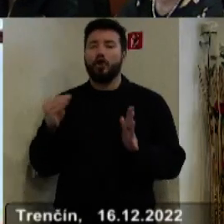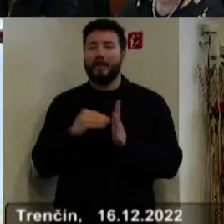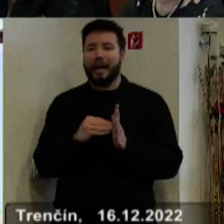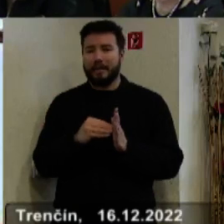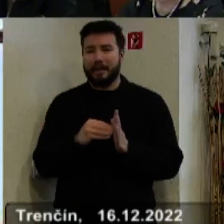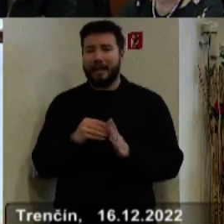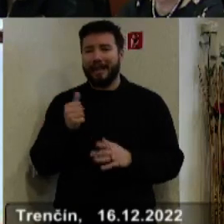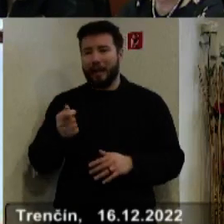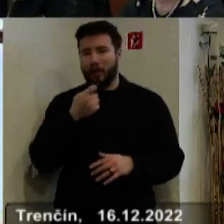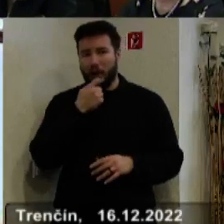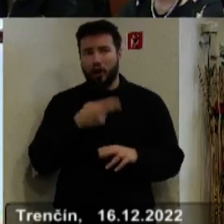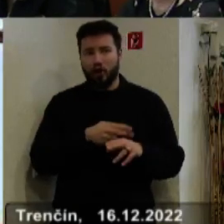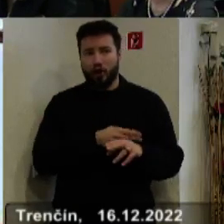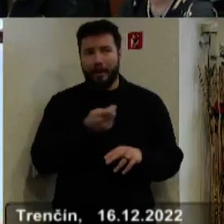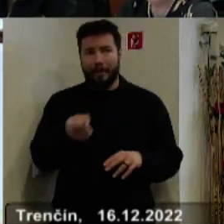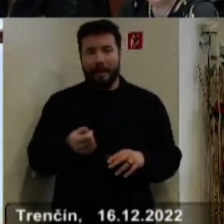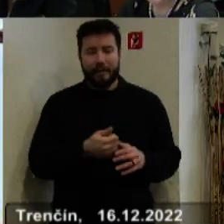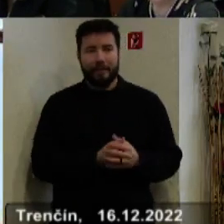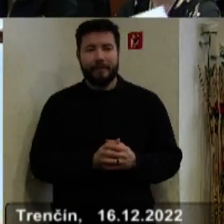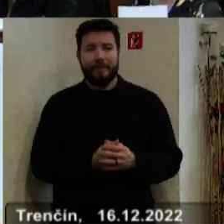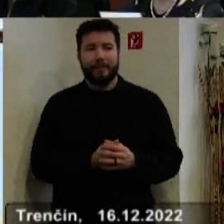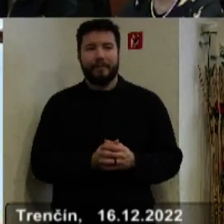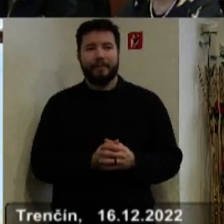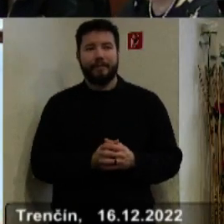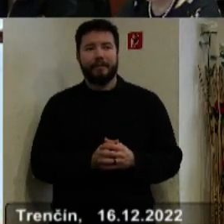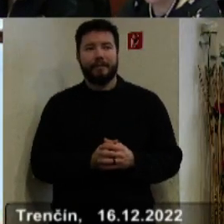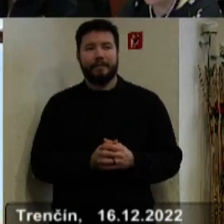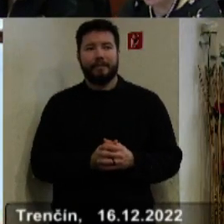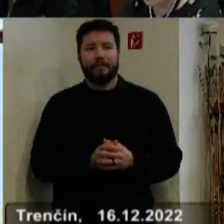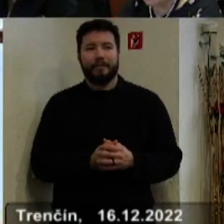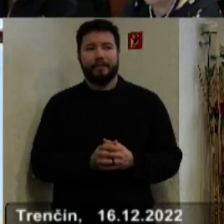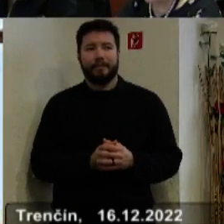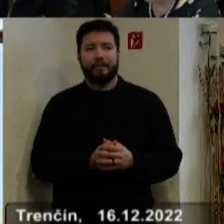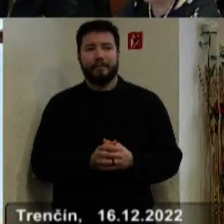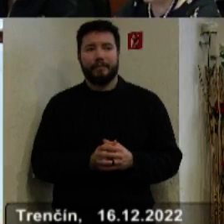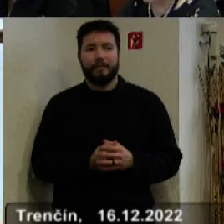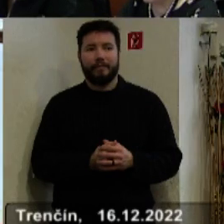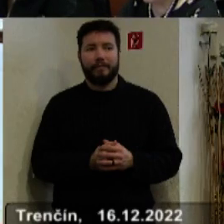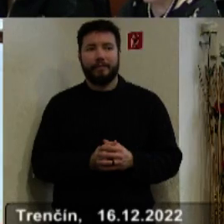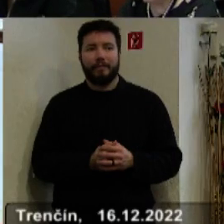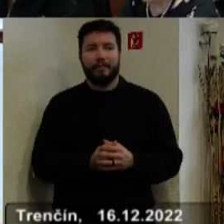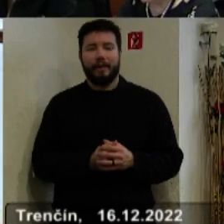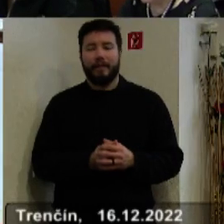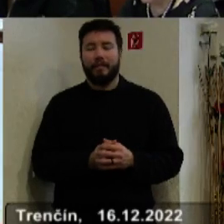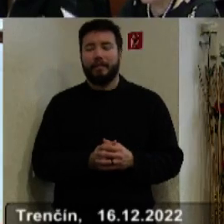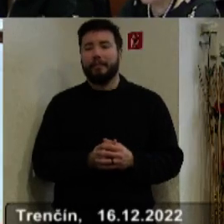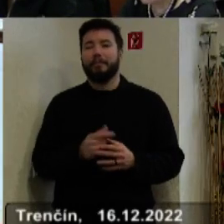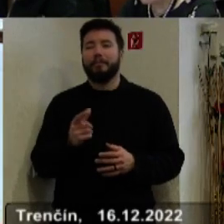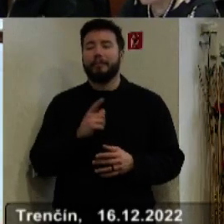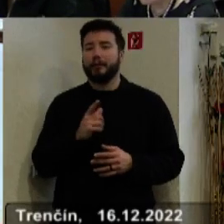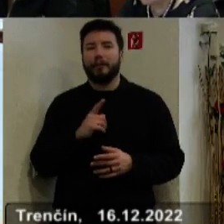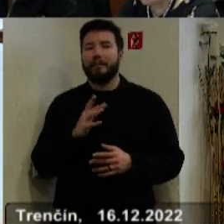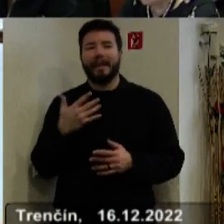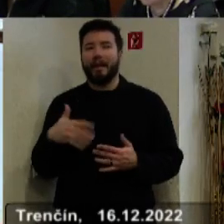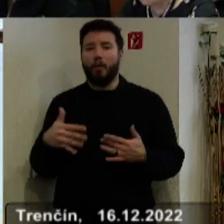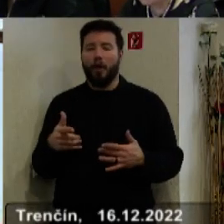jedno poskytované jedlo zo strany štátu na žiaka. Tým by nemuselo dochádzať k takému, by som povedal enormne,